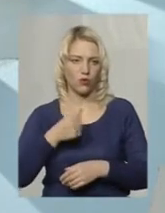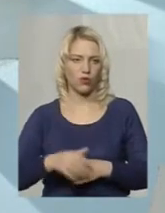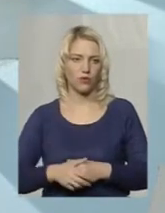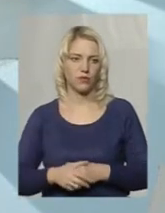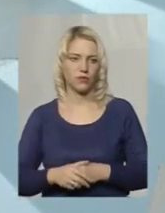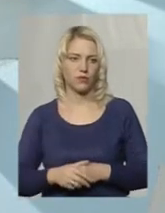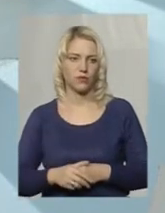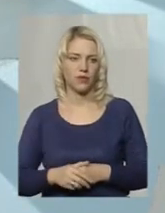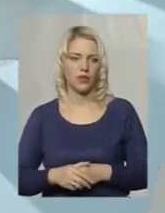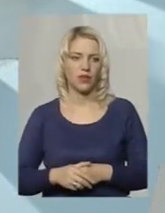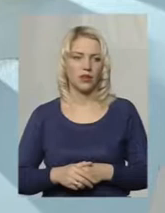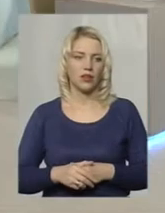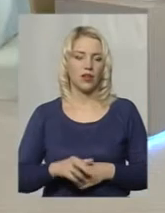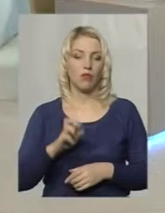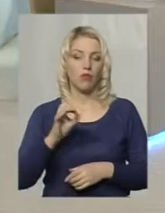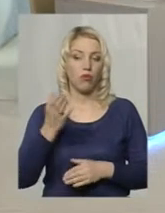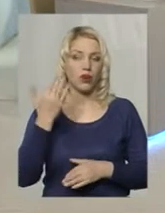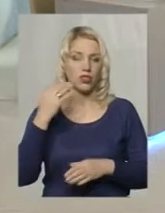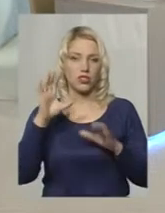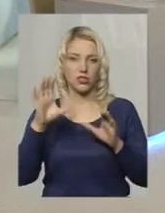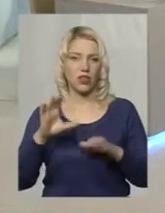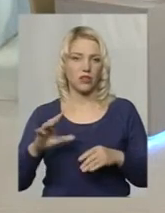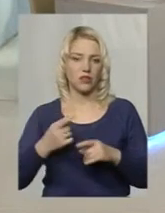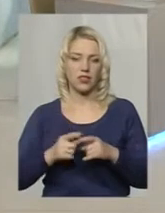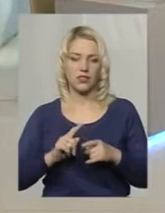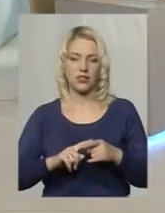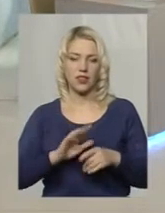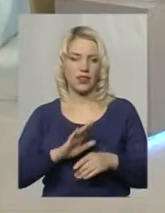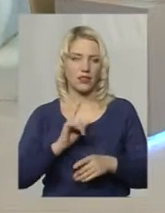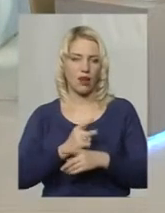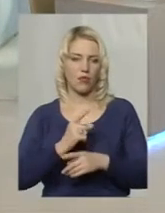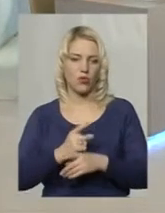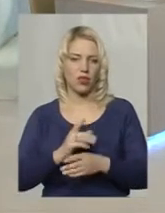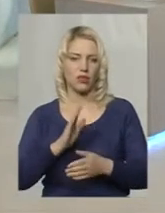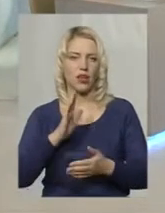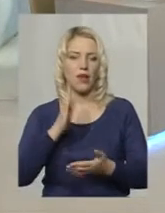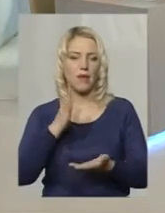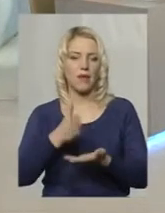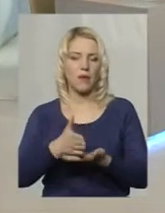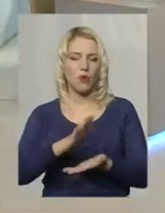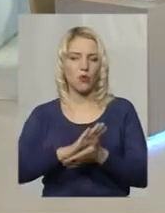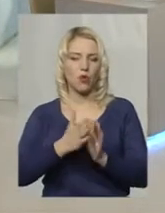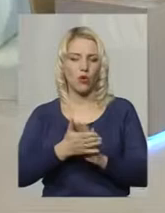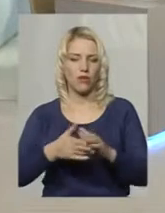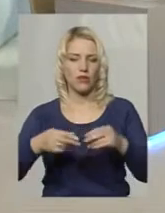Бо законодавство не забороняло це. Вкладати прямий договір громадянину, який має на меті